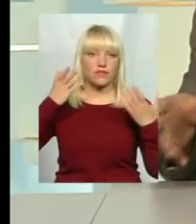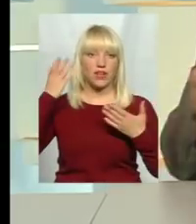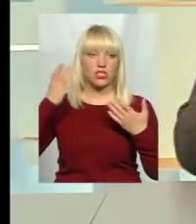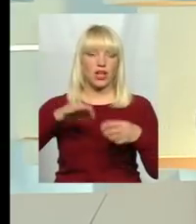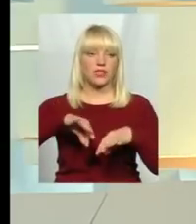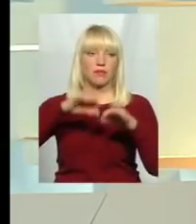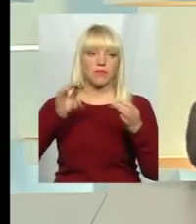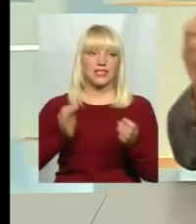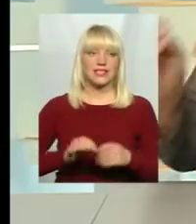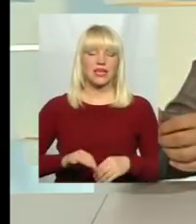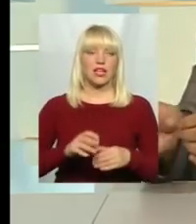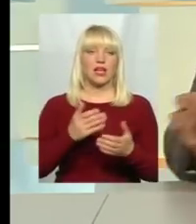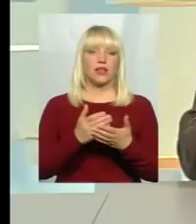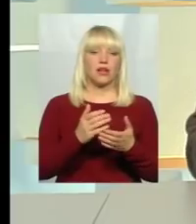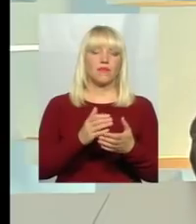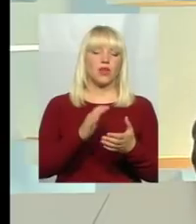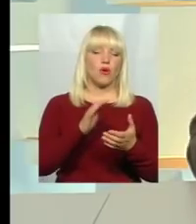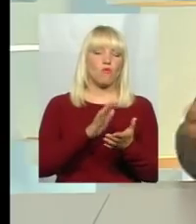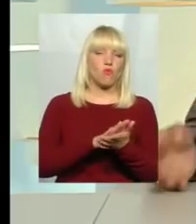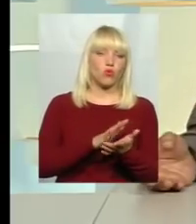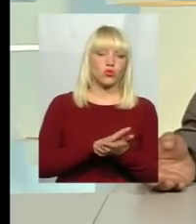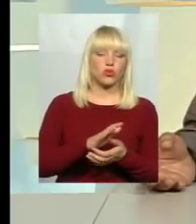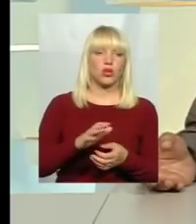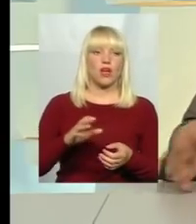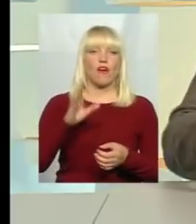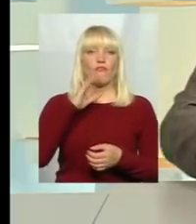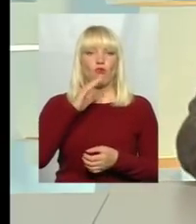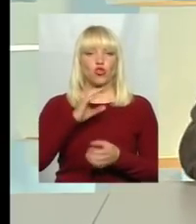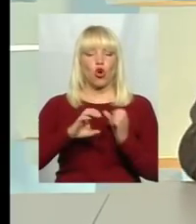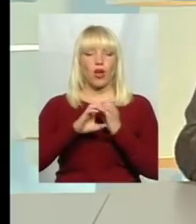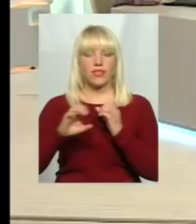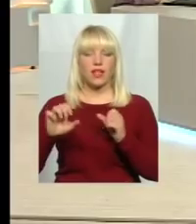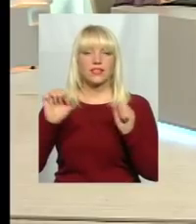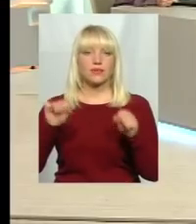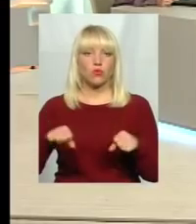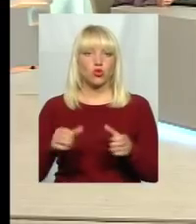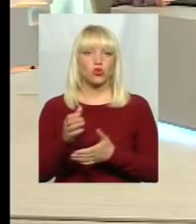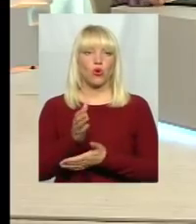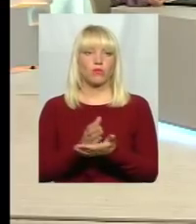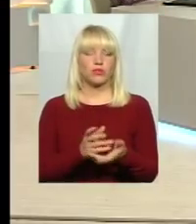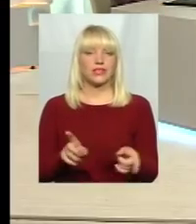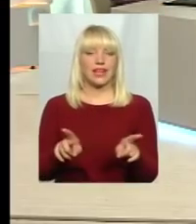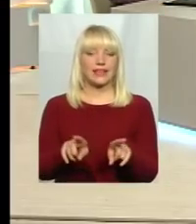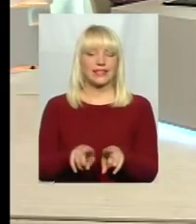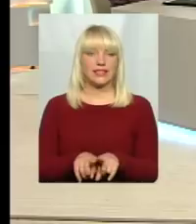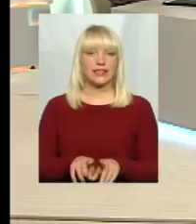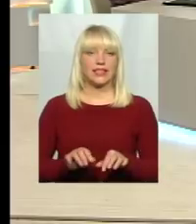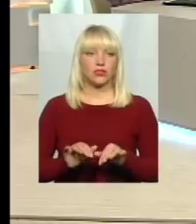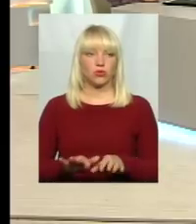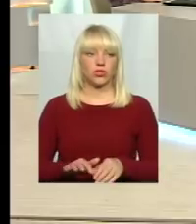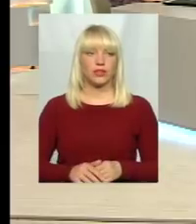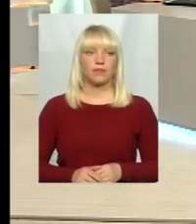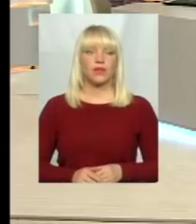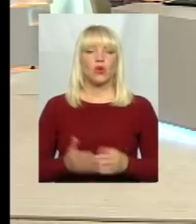мусор, комунгосп, водоканал і все решта зможуть обслуговувати ту територію. От у чому бачить переваги приєднання довколишніх сіл